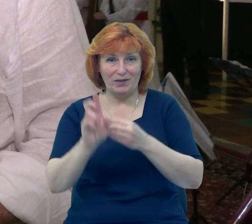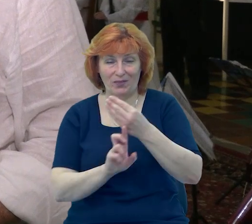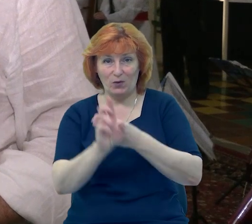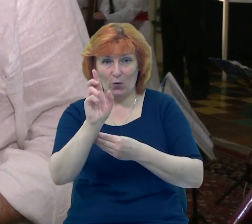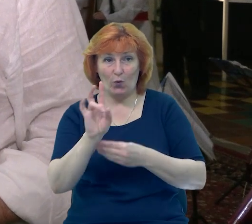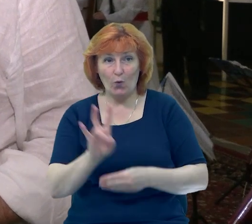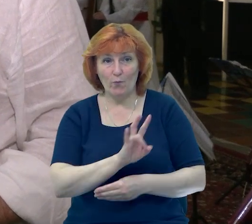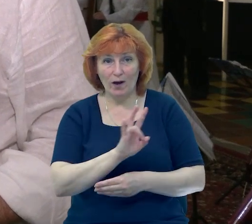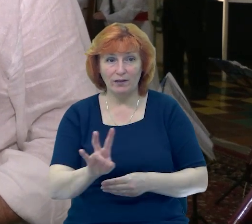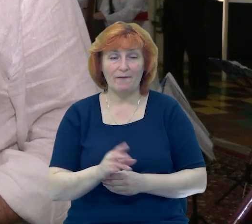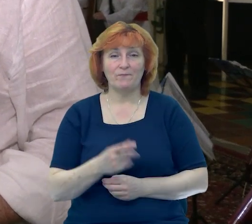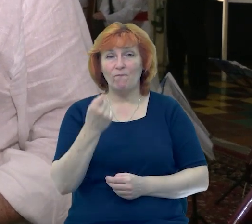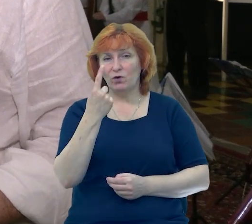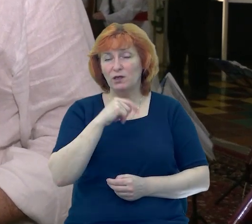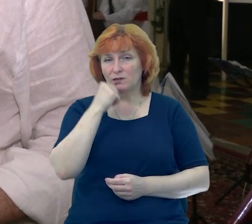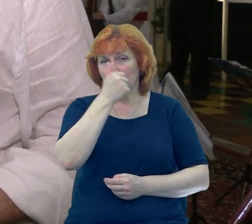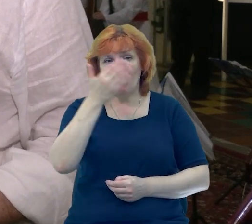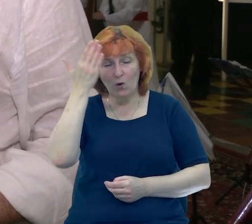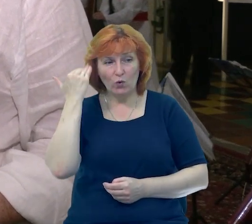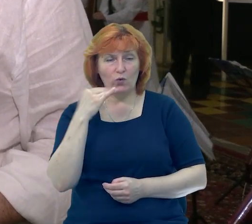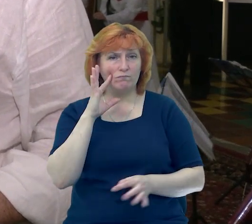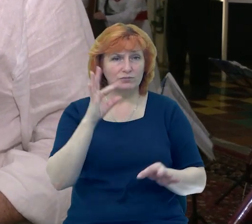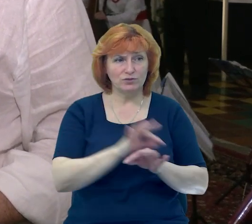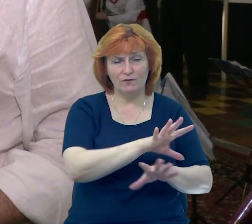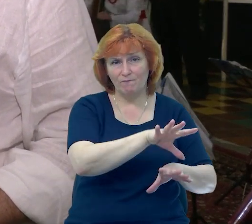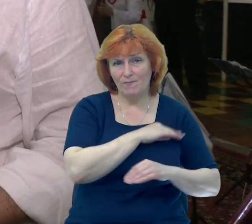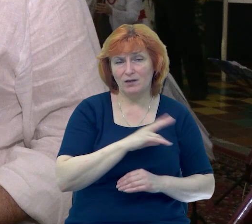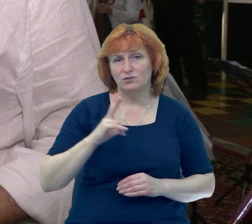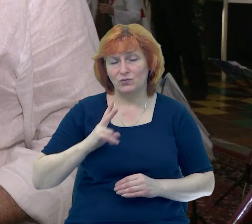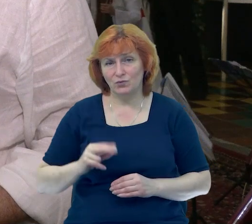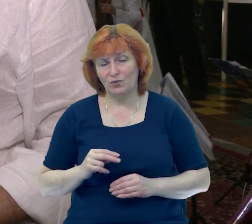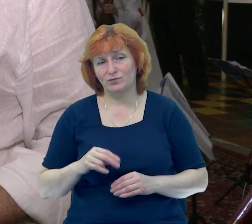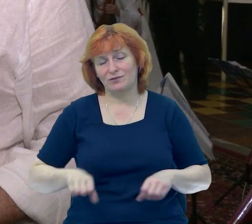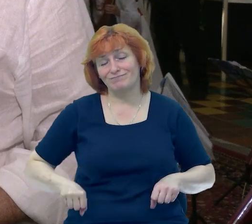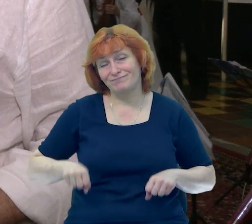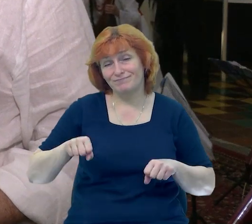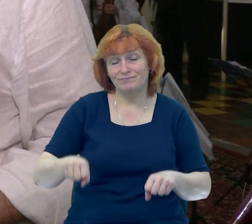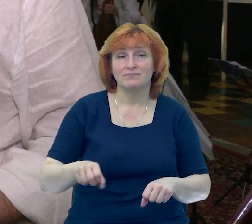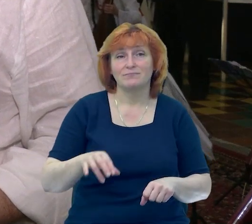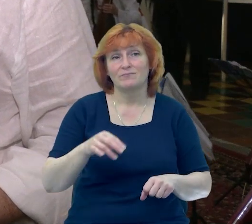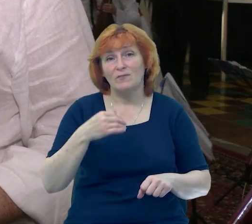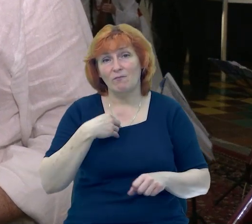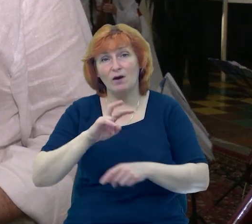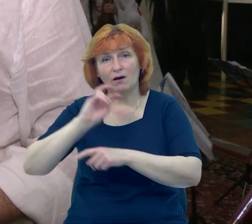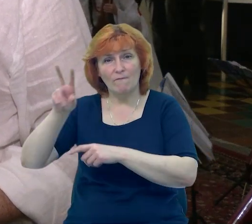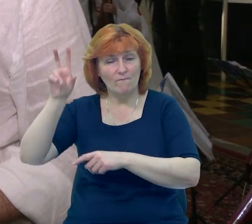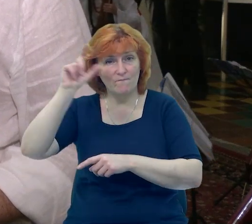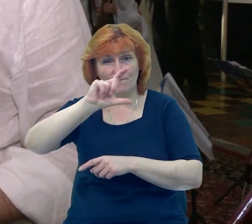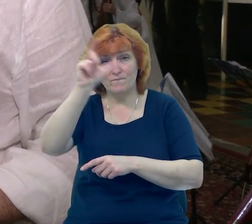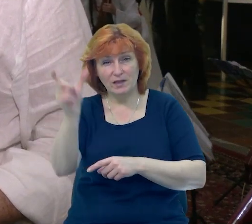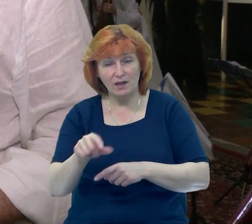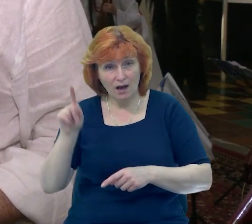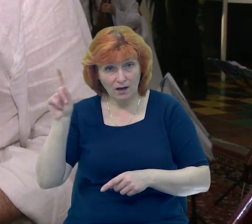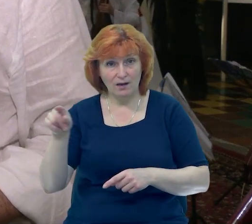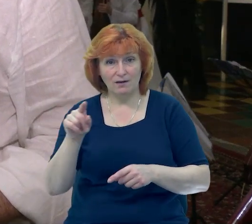родиною, з дружиною, з донечкою були в Італії. Звісно, відвідали Ватикан. І коли ми підіймалися